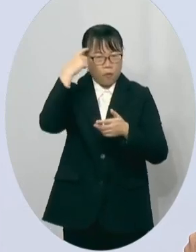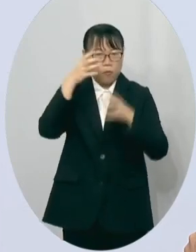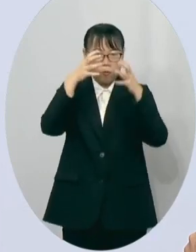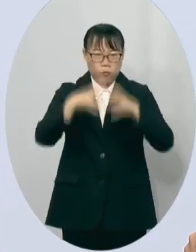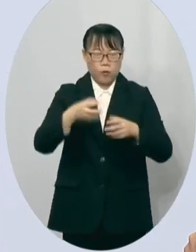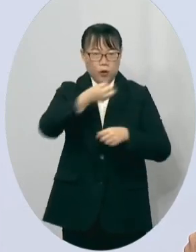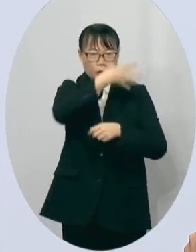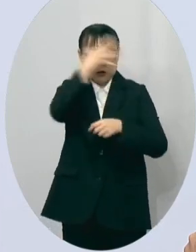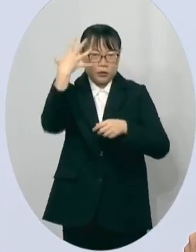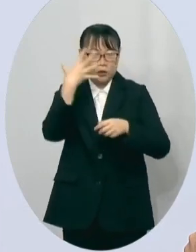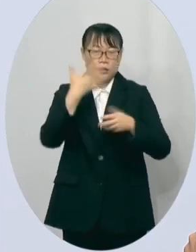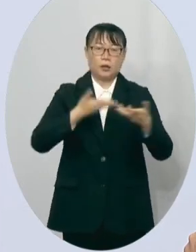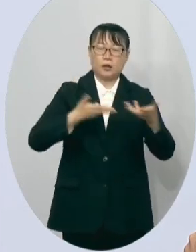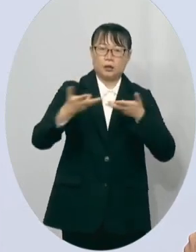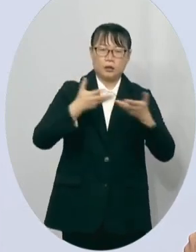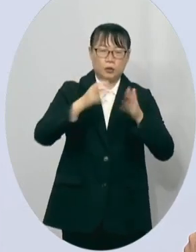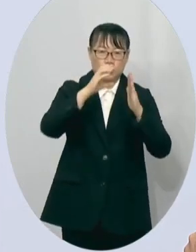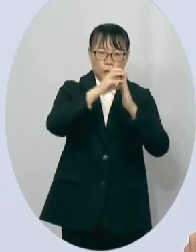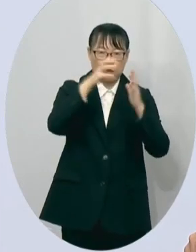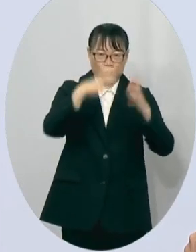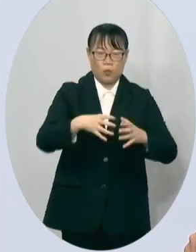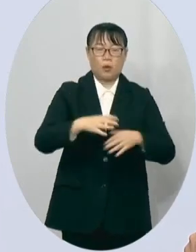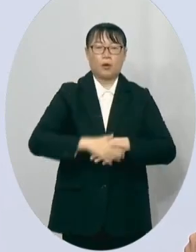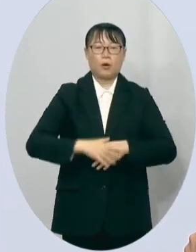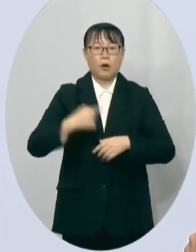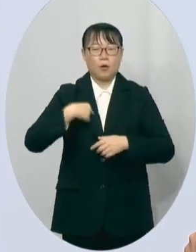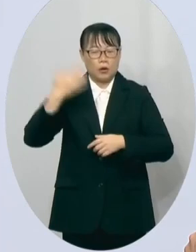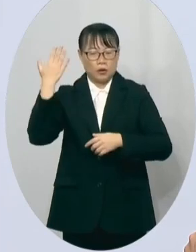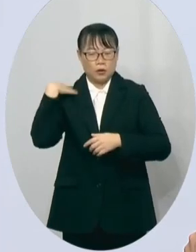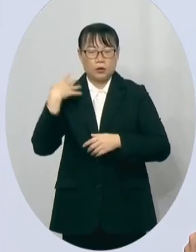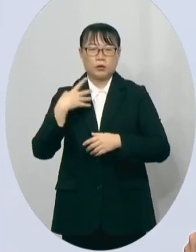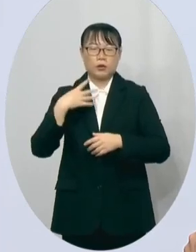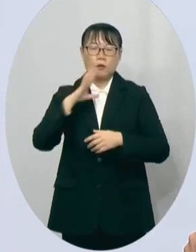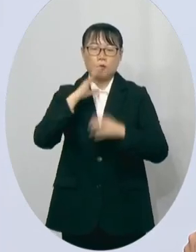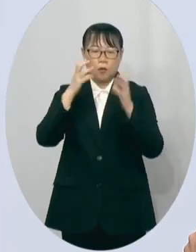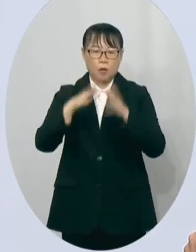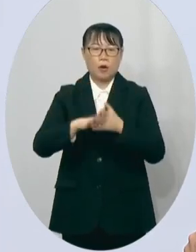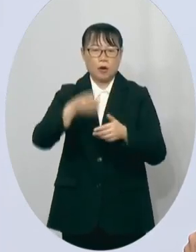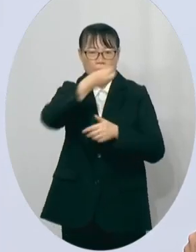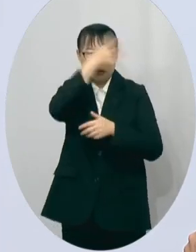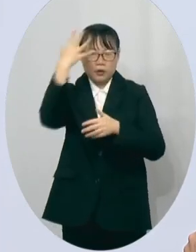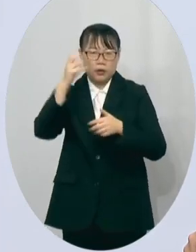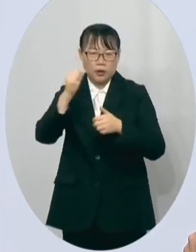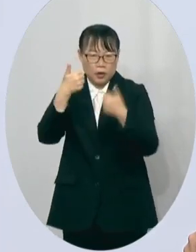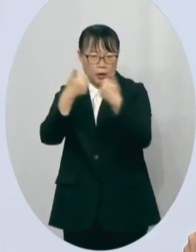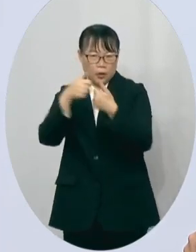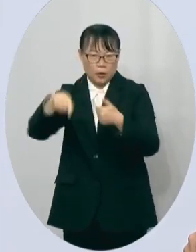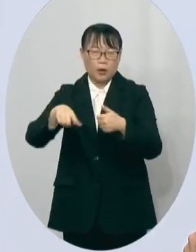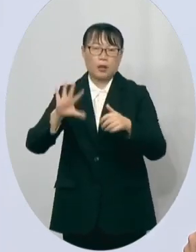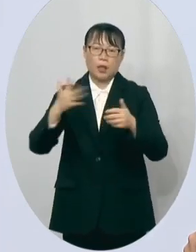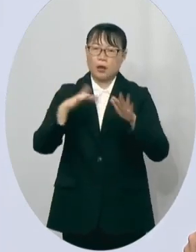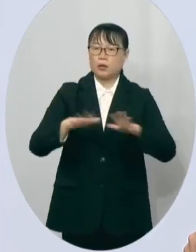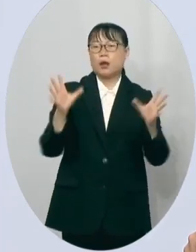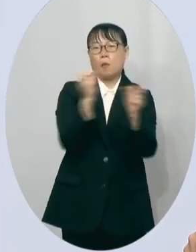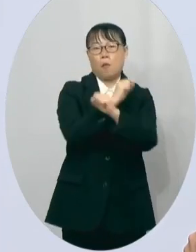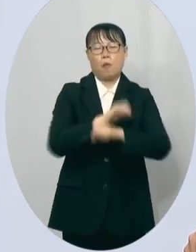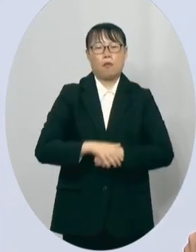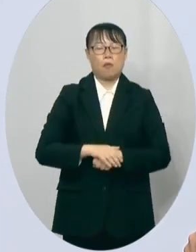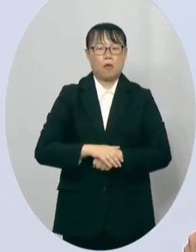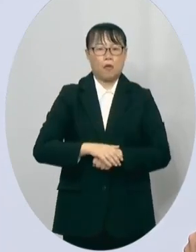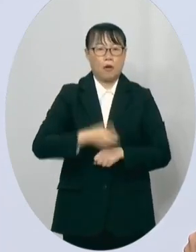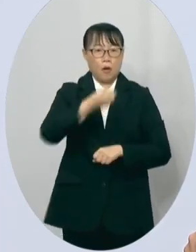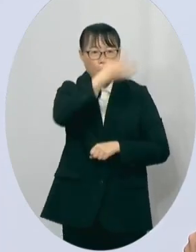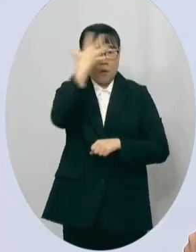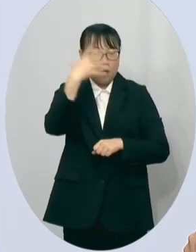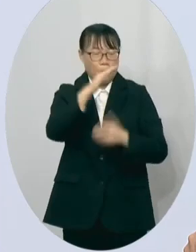过去我们有让青年发声的管道就青年议会那卢市长执政这四年青年议会也不见了那青年朋友很多人